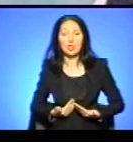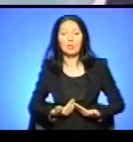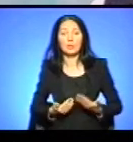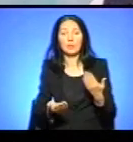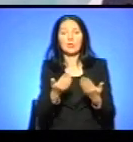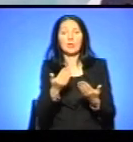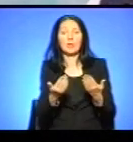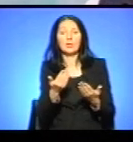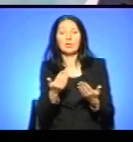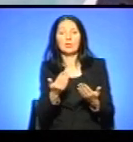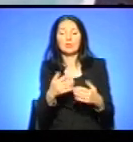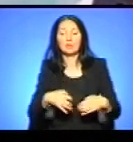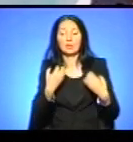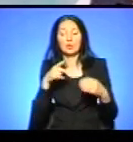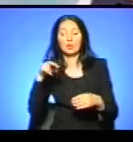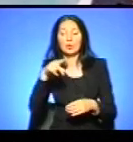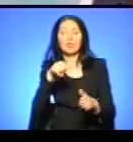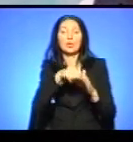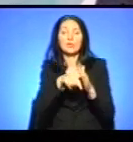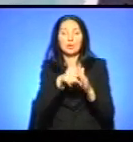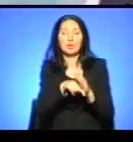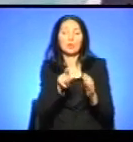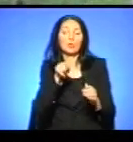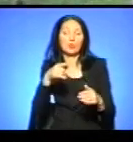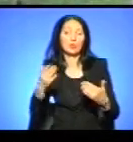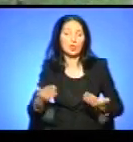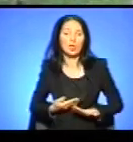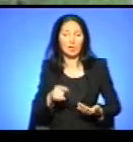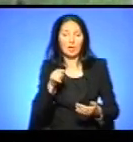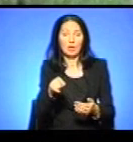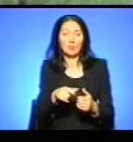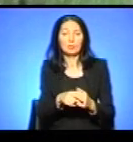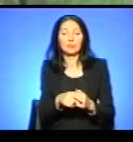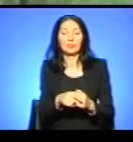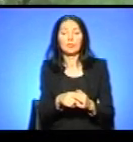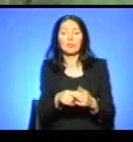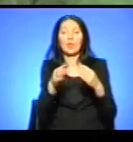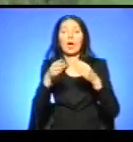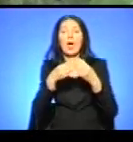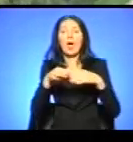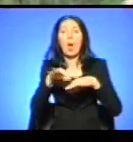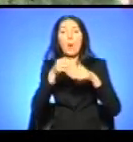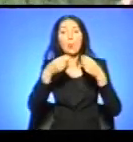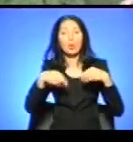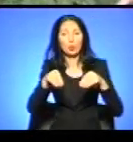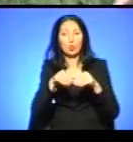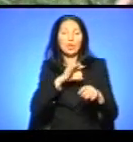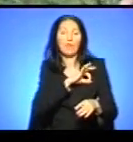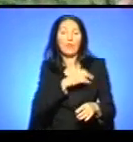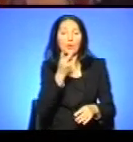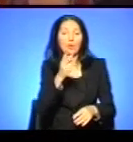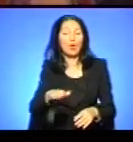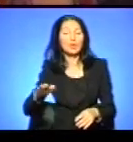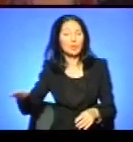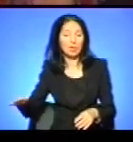навіть страшно заходити всередину не то, що жити так. Подружжя Гуйванів виховує двох малолітніх